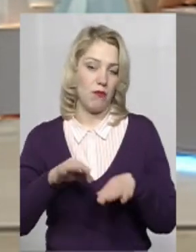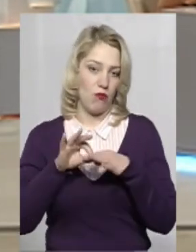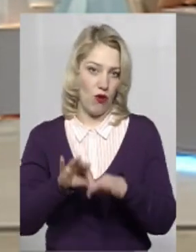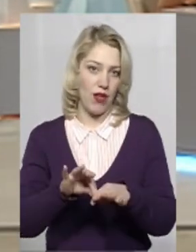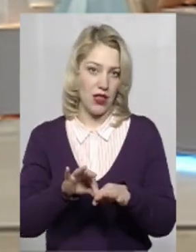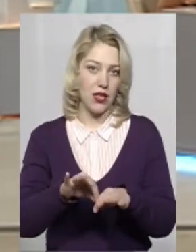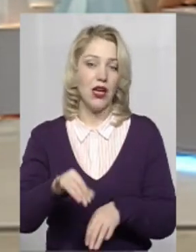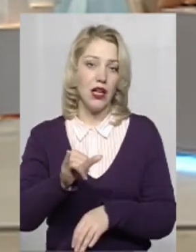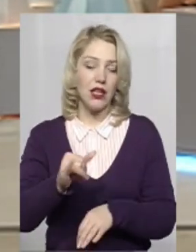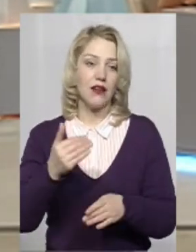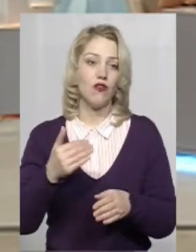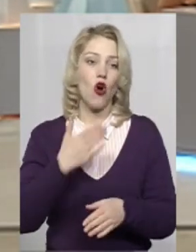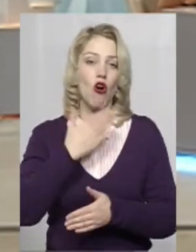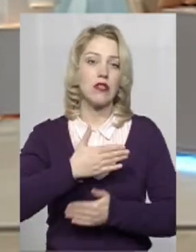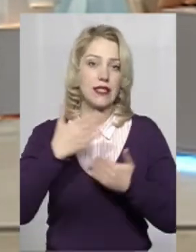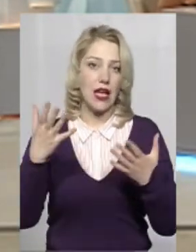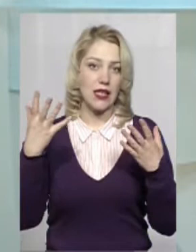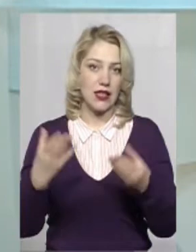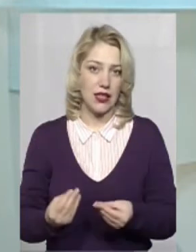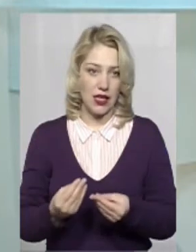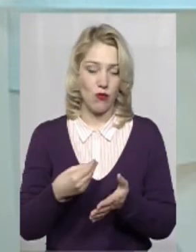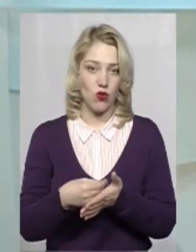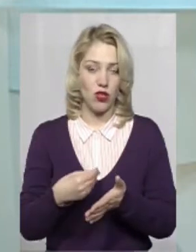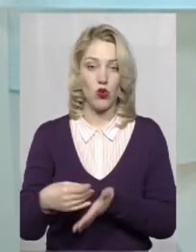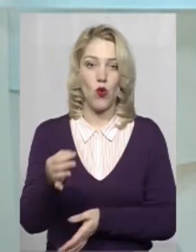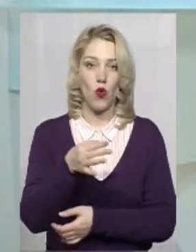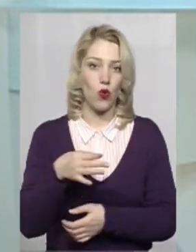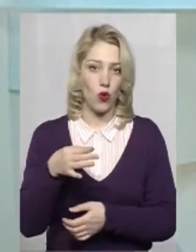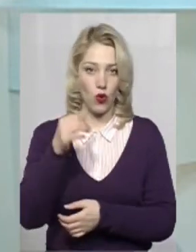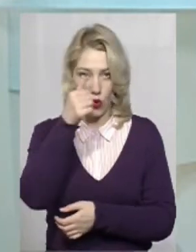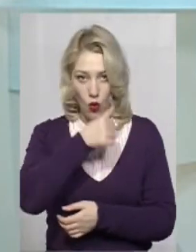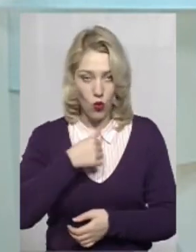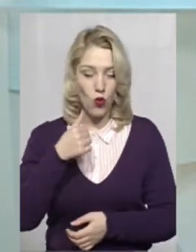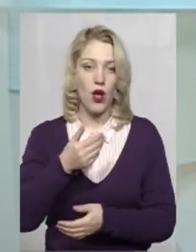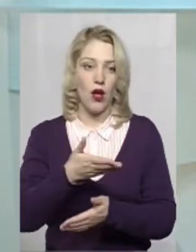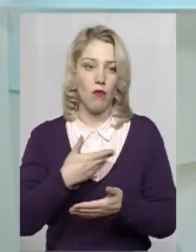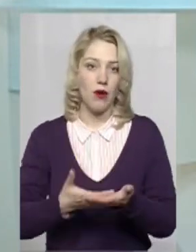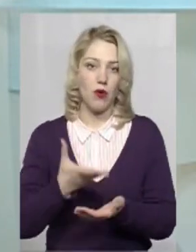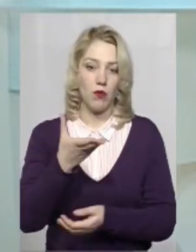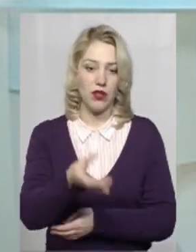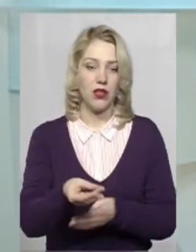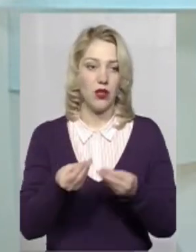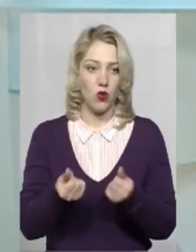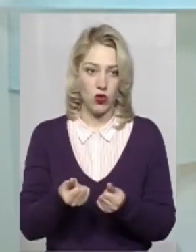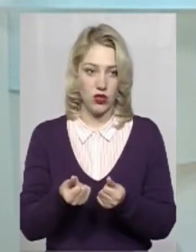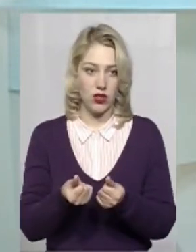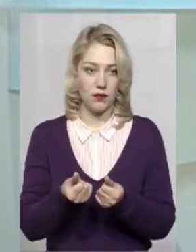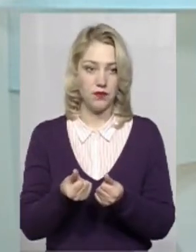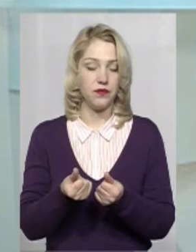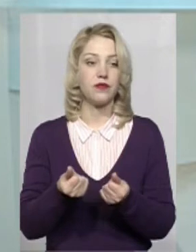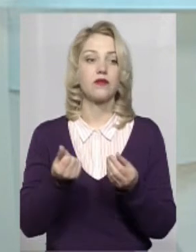провели. І буквально в останній день бюджетного року ми проплатили кошти. Кошти, до речі,